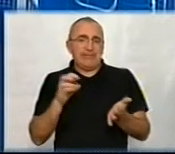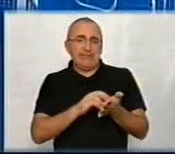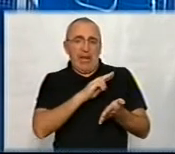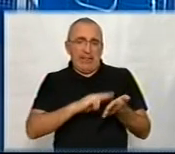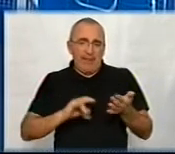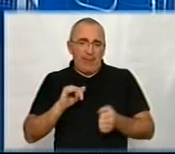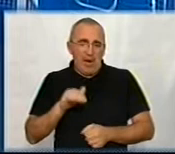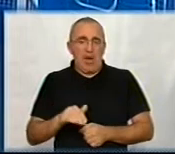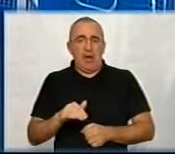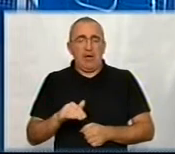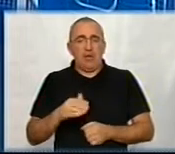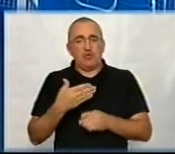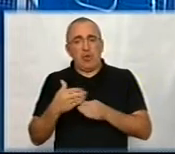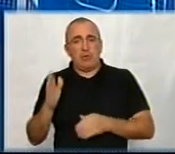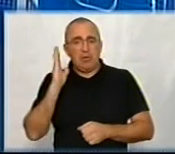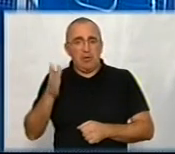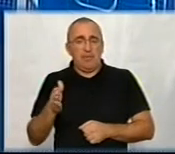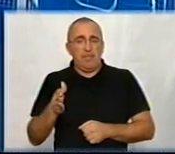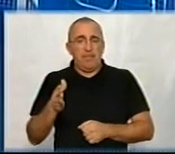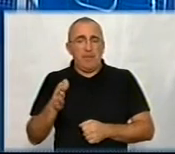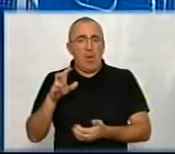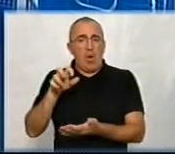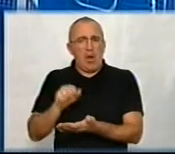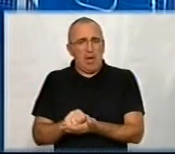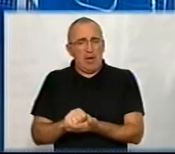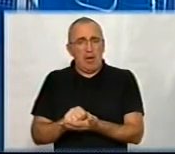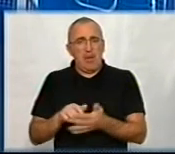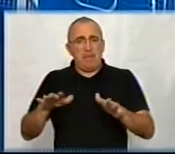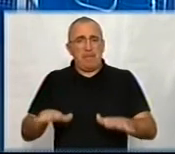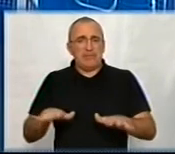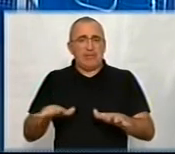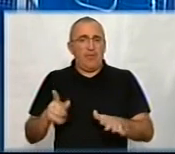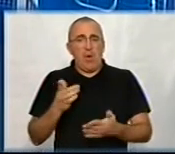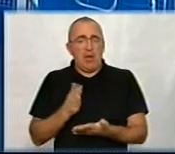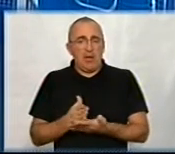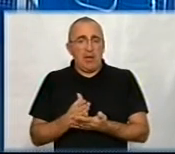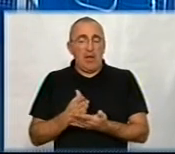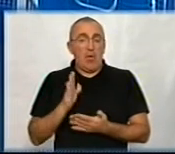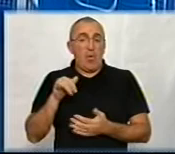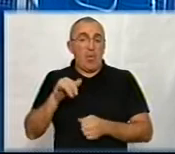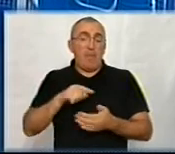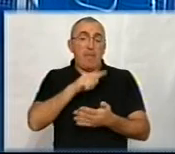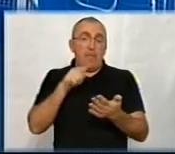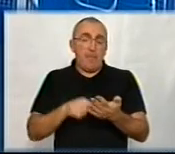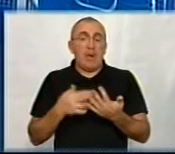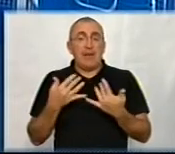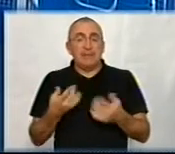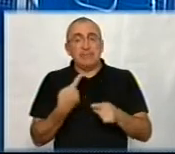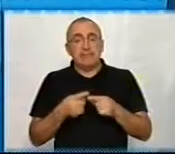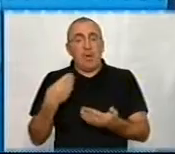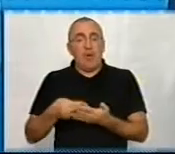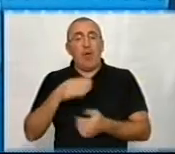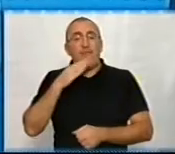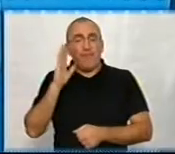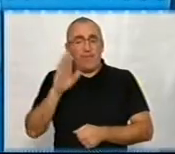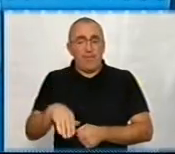сертифікати, частина буде з ренти місцевої, яка є, але, в принципі, питання в тому, наскільки цих коштів